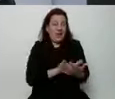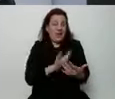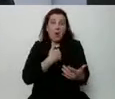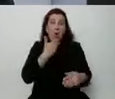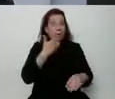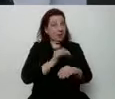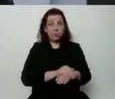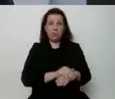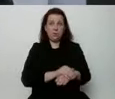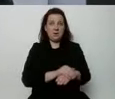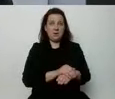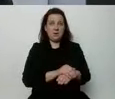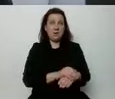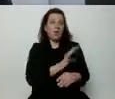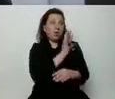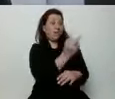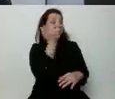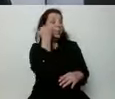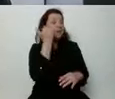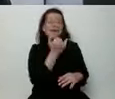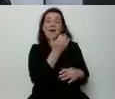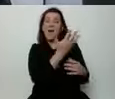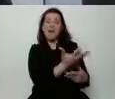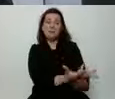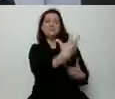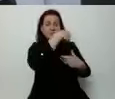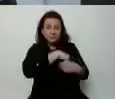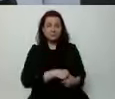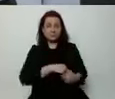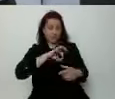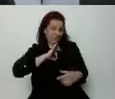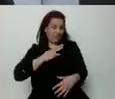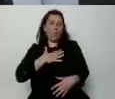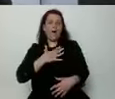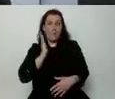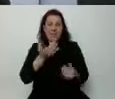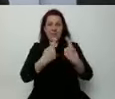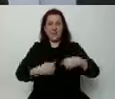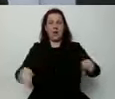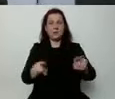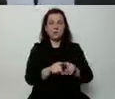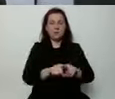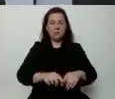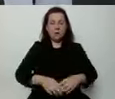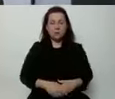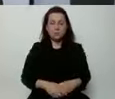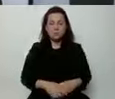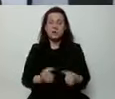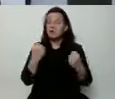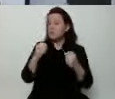Biorę tę ideę absolutnie jako swoje i będę je realizował. Bardzo dziękuję.